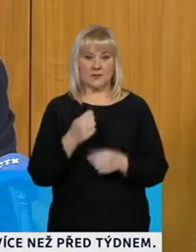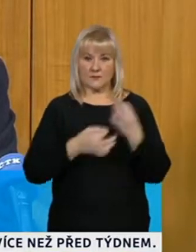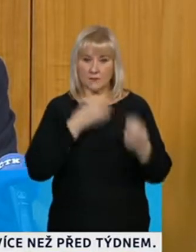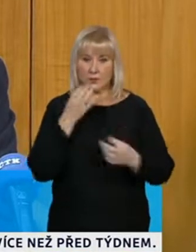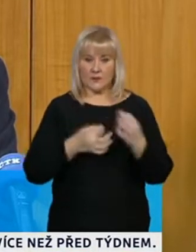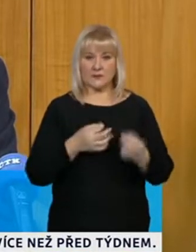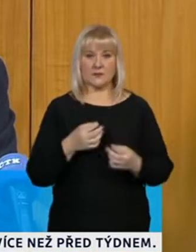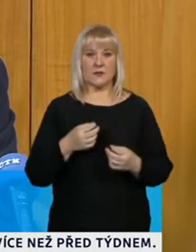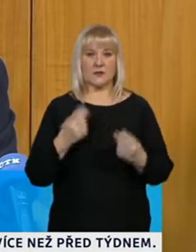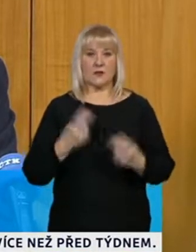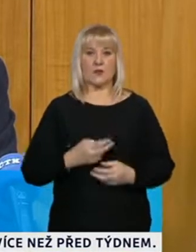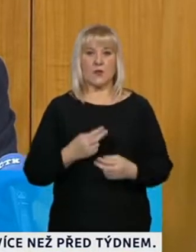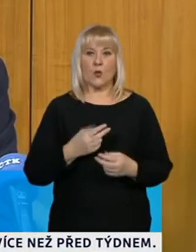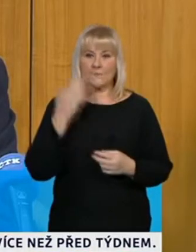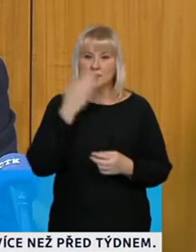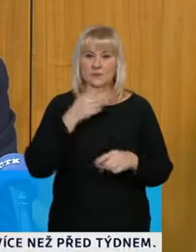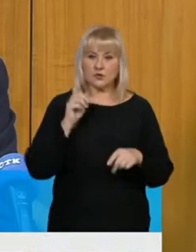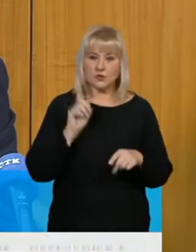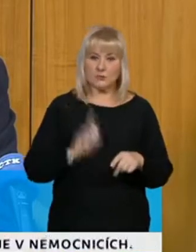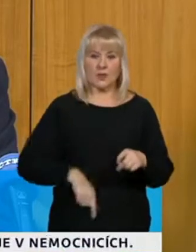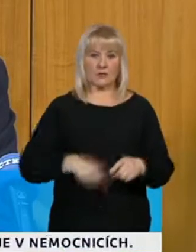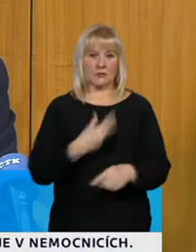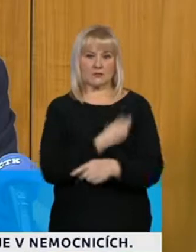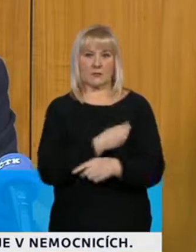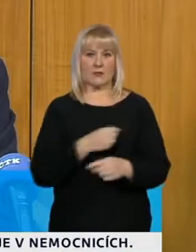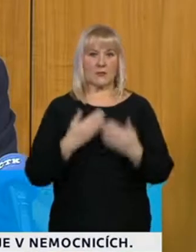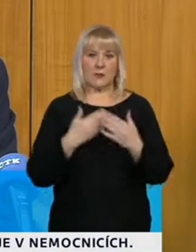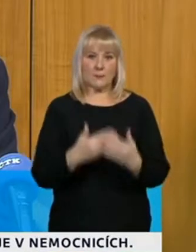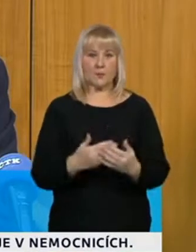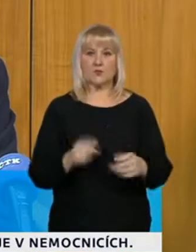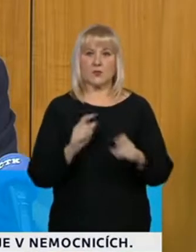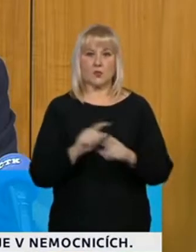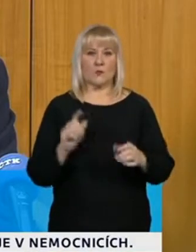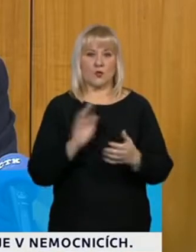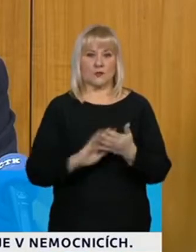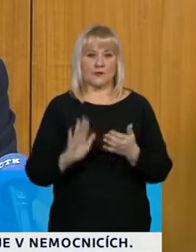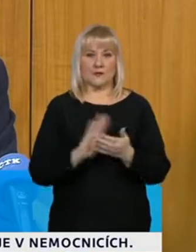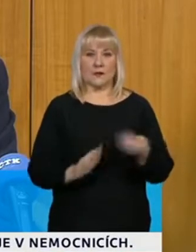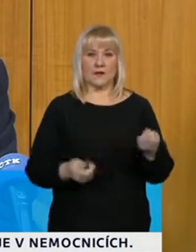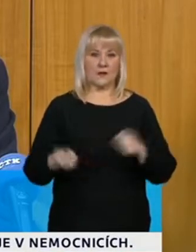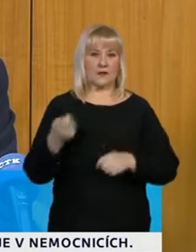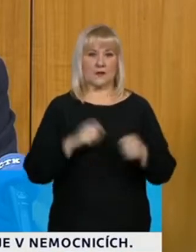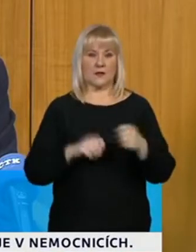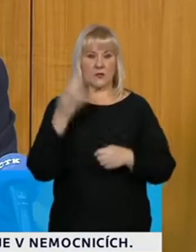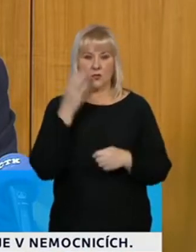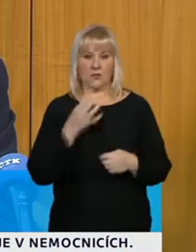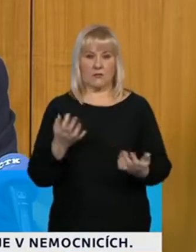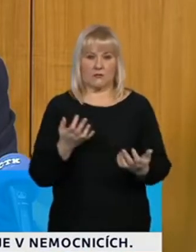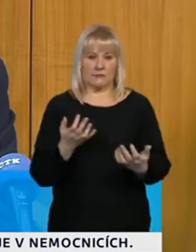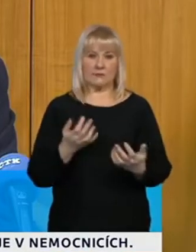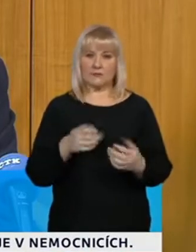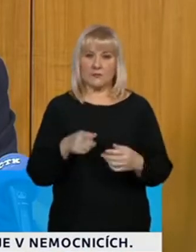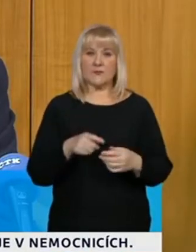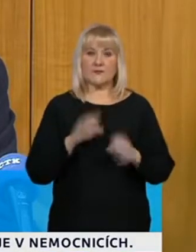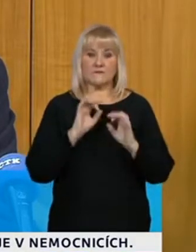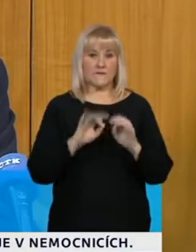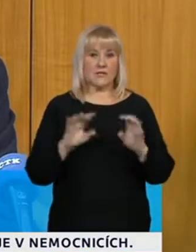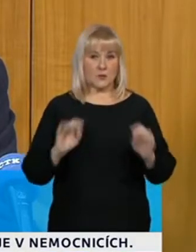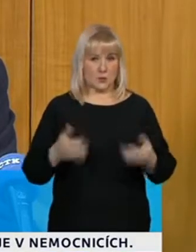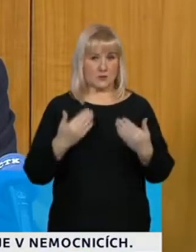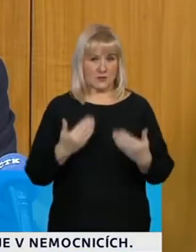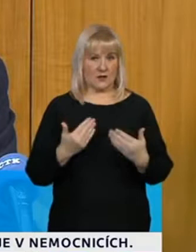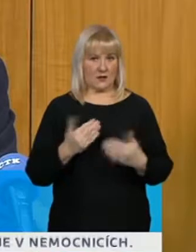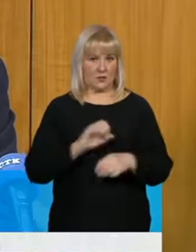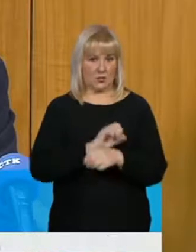vakcína je špatná a nebude účinná, protože se vyvinula příliš za krátkou dobu. Uvědomme si, že virus, o kterém nyní